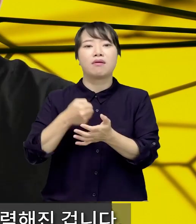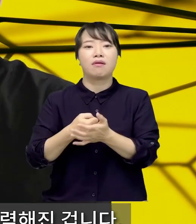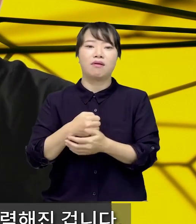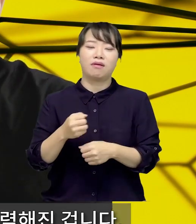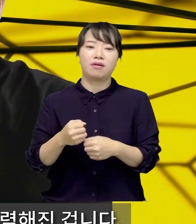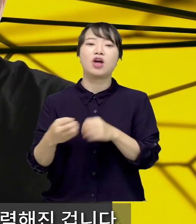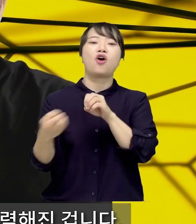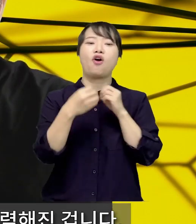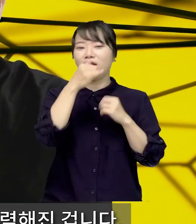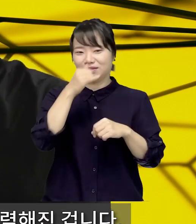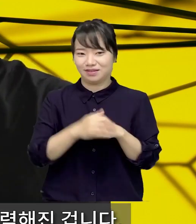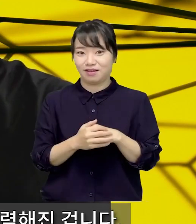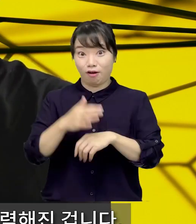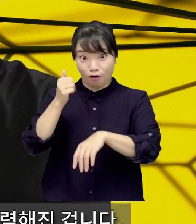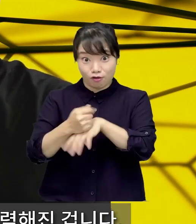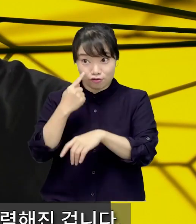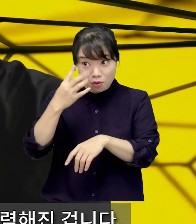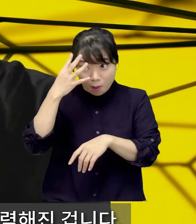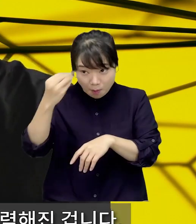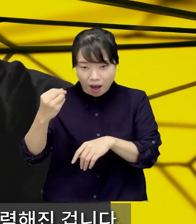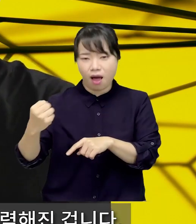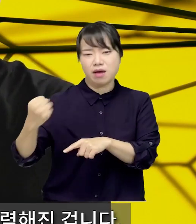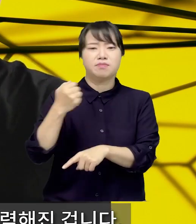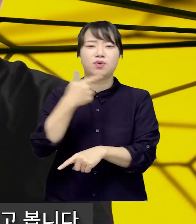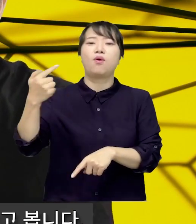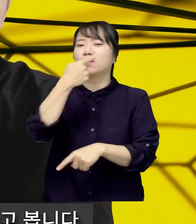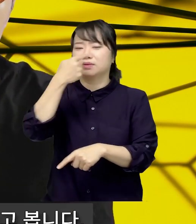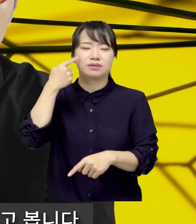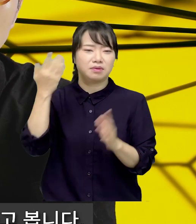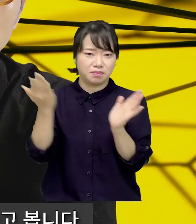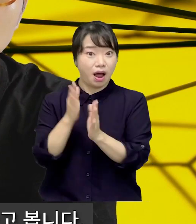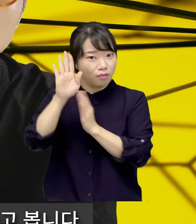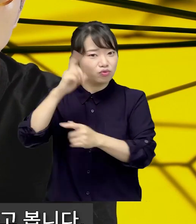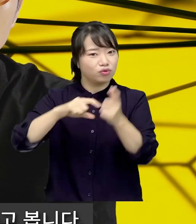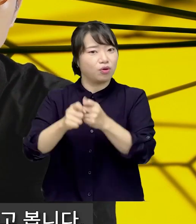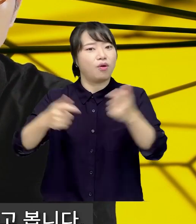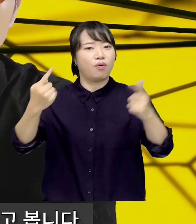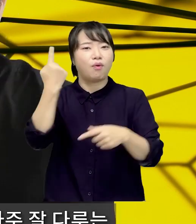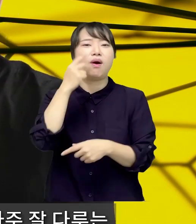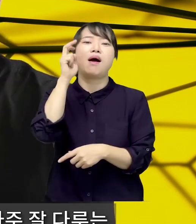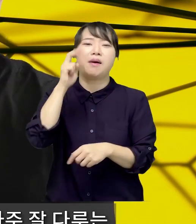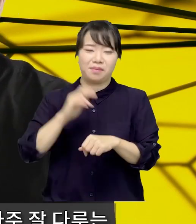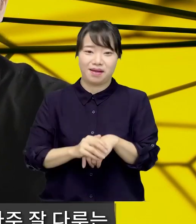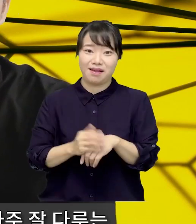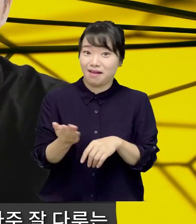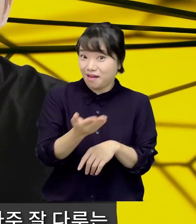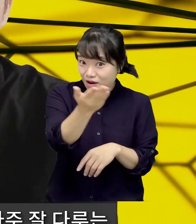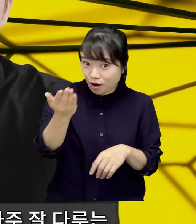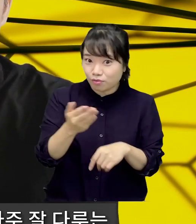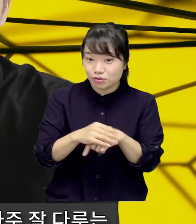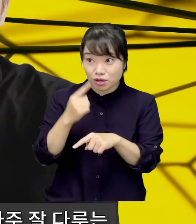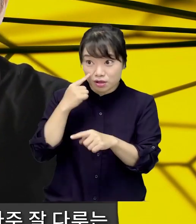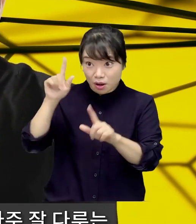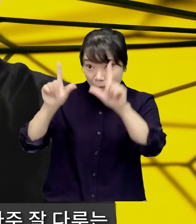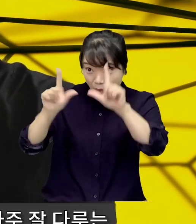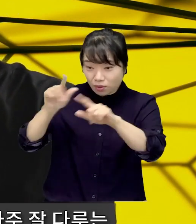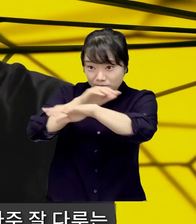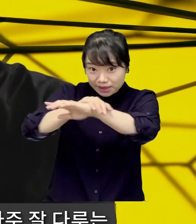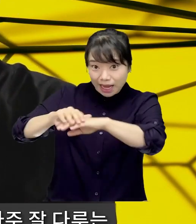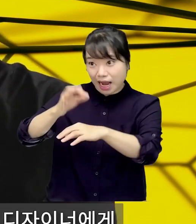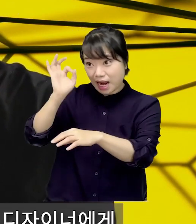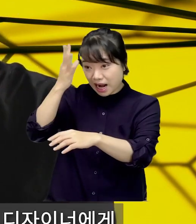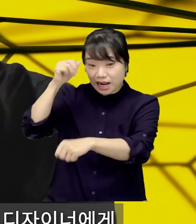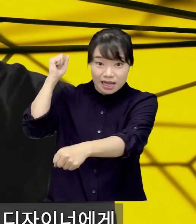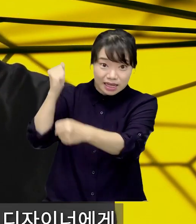합니다. 전보다 훨씬 더 비주얼의 힘이 강력해진 겁니다. 이건 전 앞으로 더 할 거라고 봅니다. 그래서 여러분들이 비주얼을 아주 잘